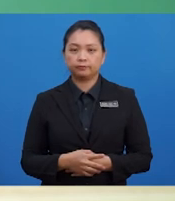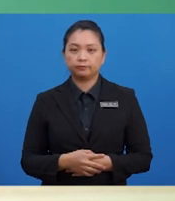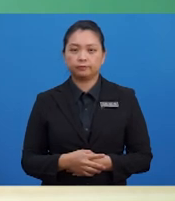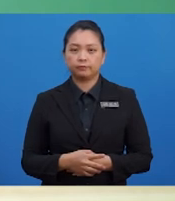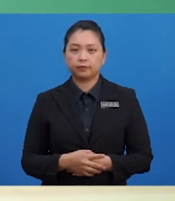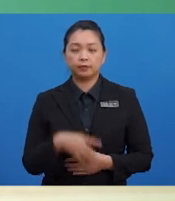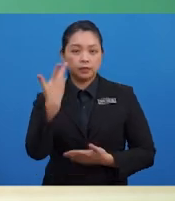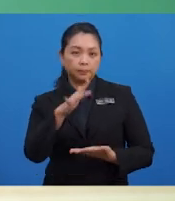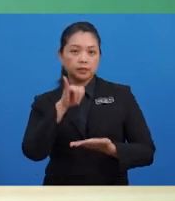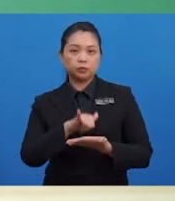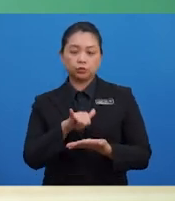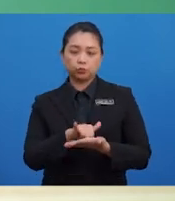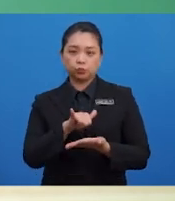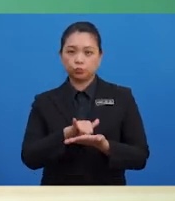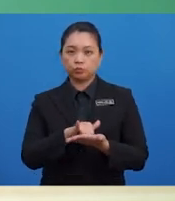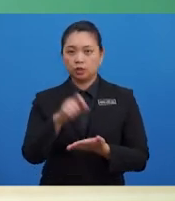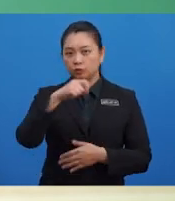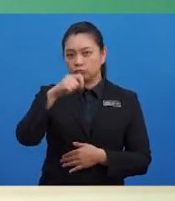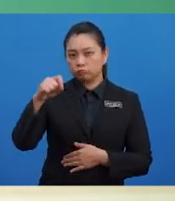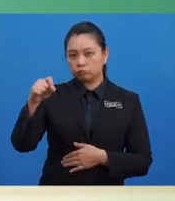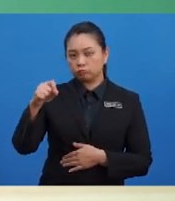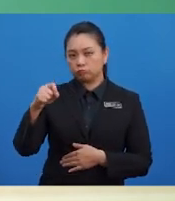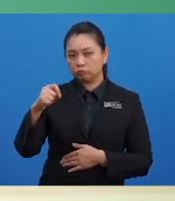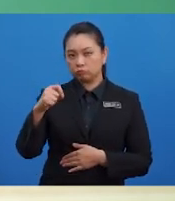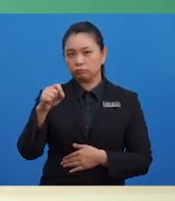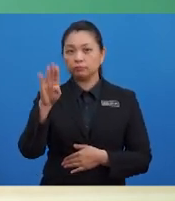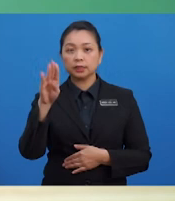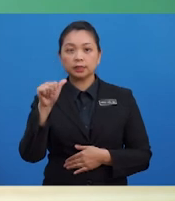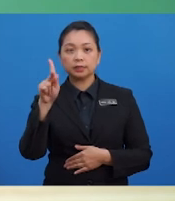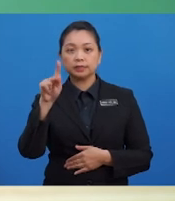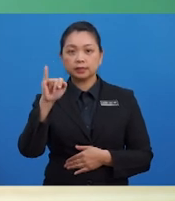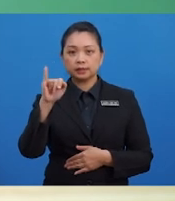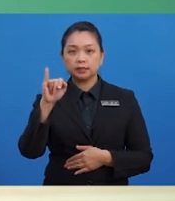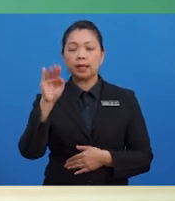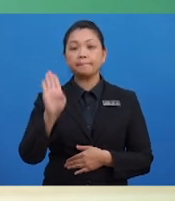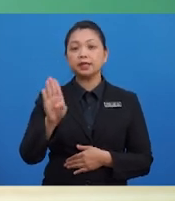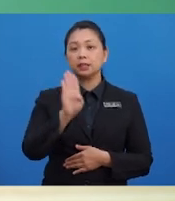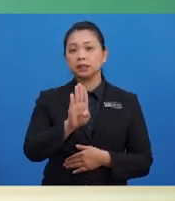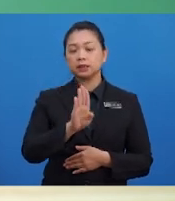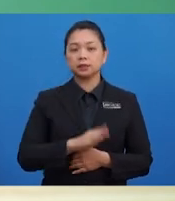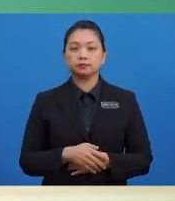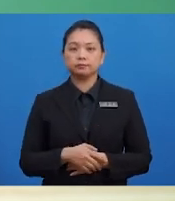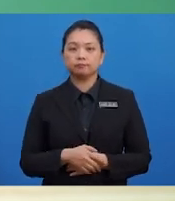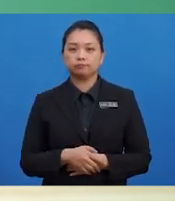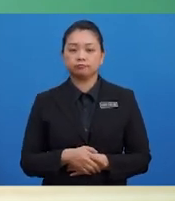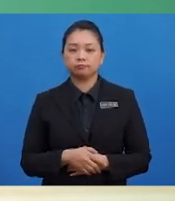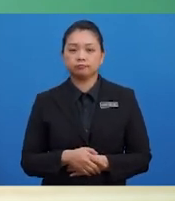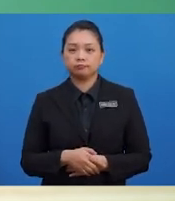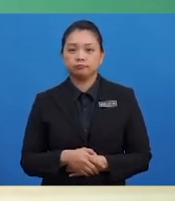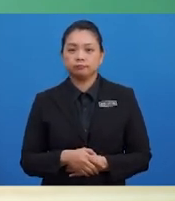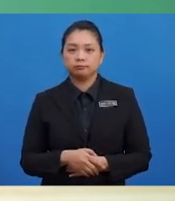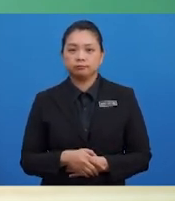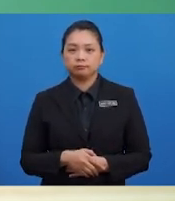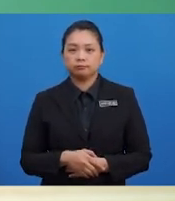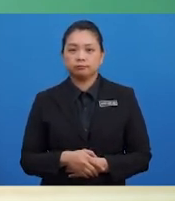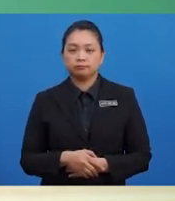Kemudian, tuliskan baki awal atau baki BB akaun insurans di sebelah